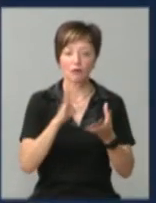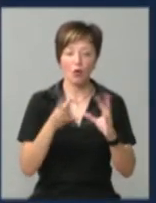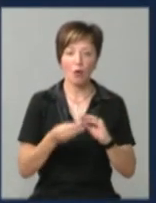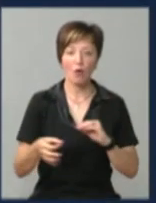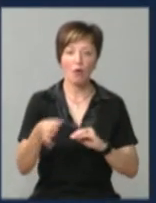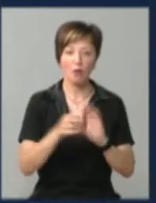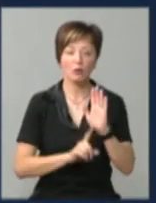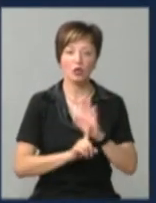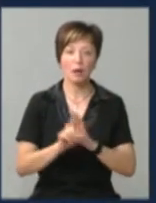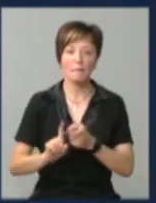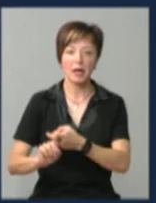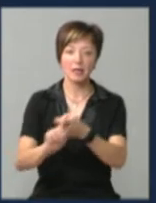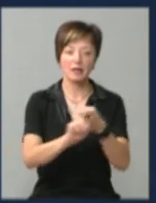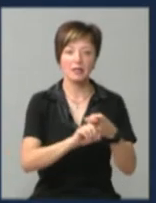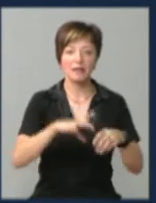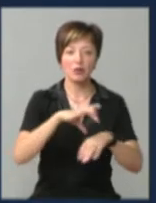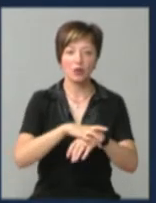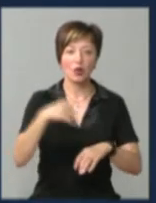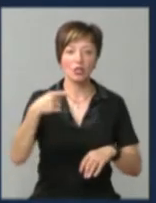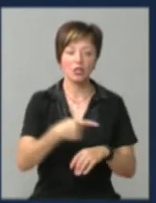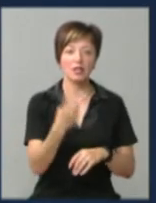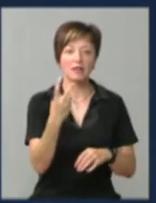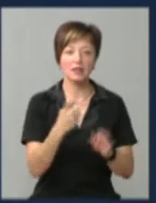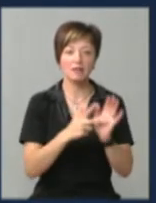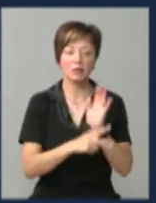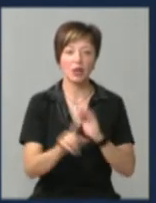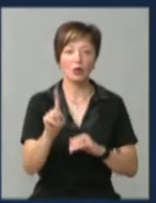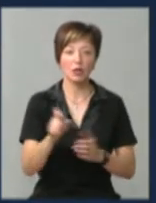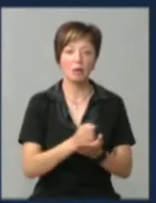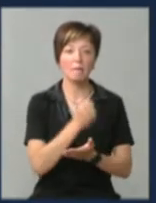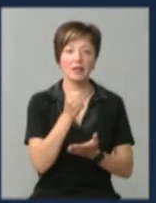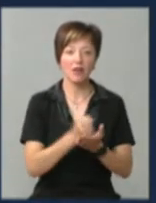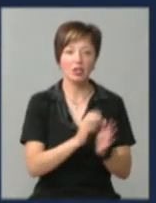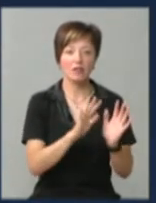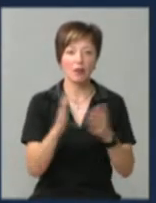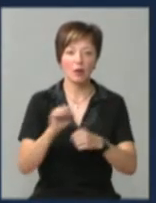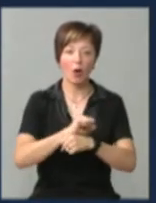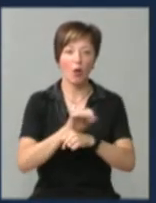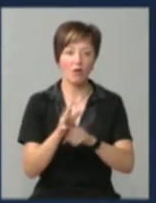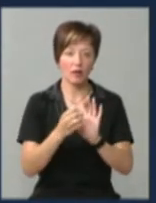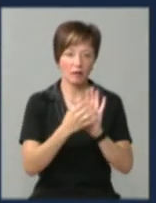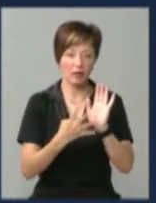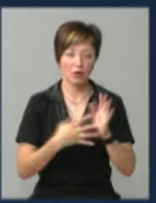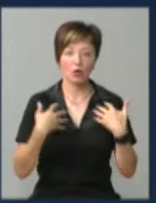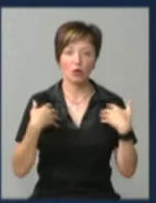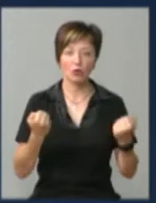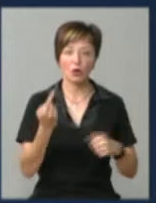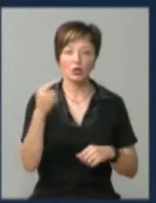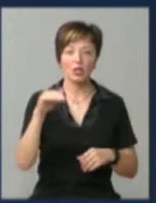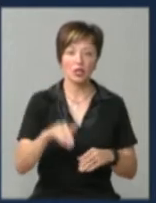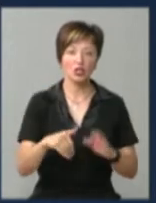області від початку пандемії зафіксовано 1 тисяча 281 підтверджений випадок COVID-19. Одужало 1